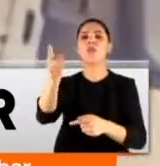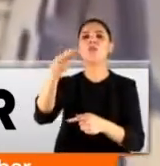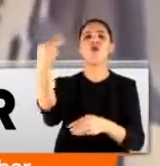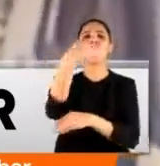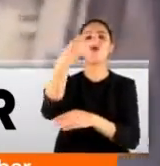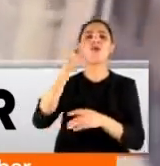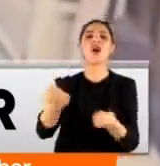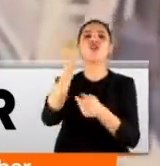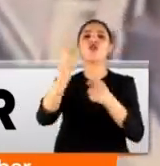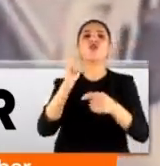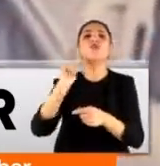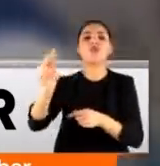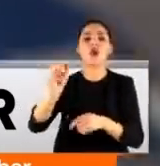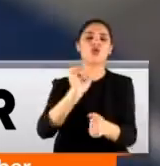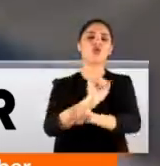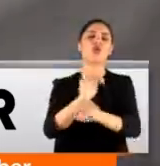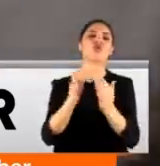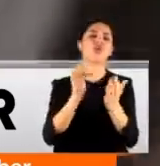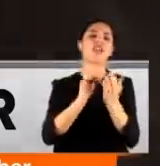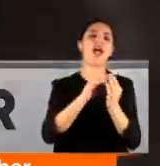tutuklanarak cezaevine gönderildiler.